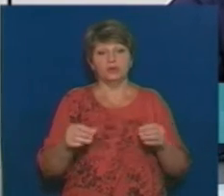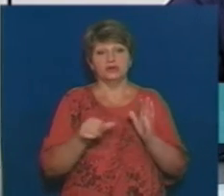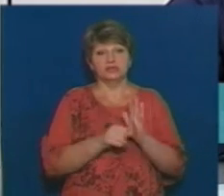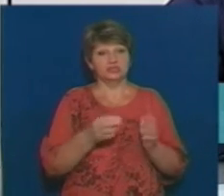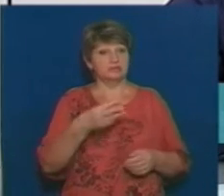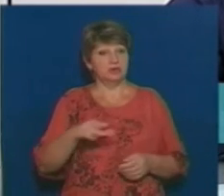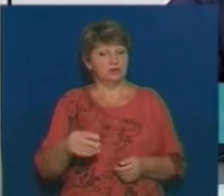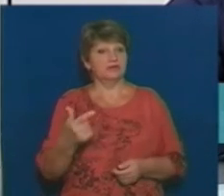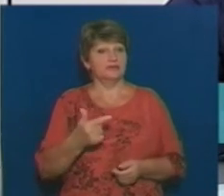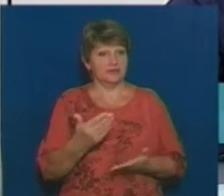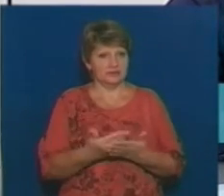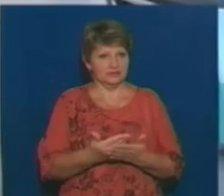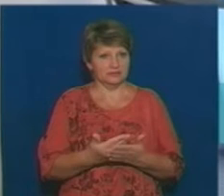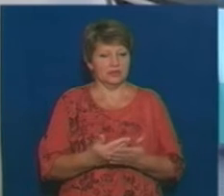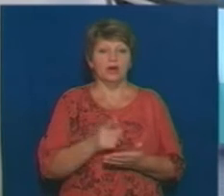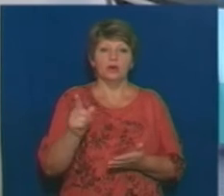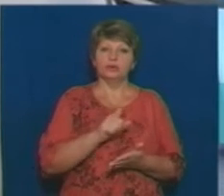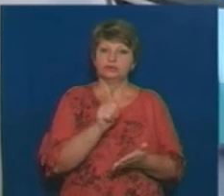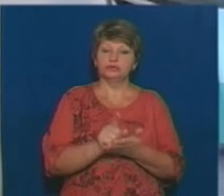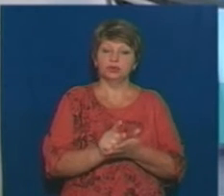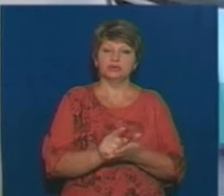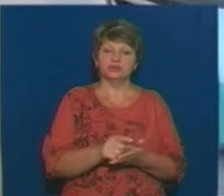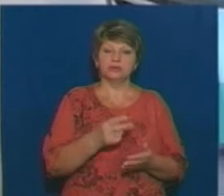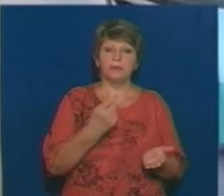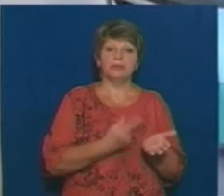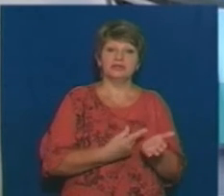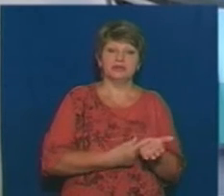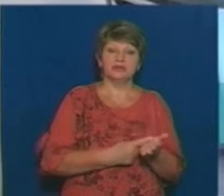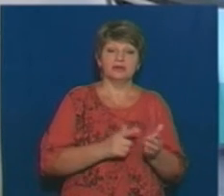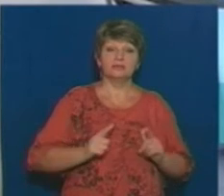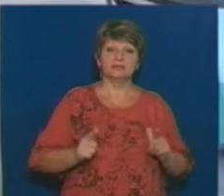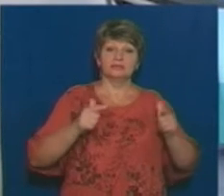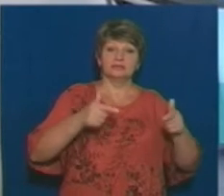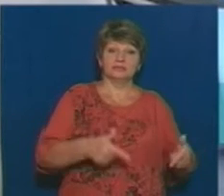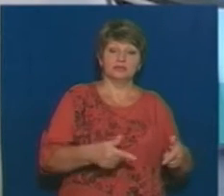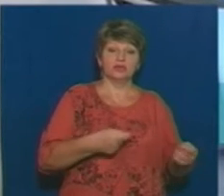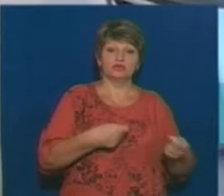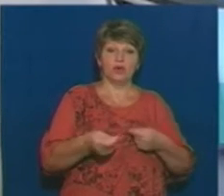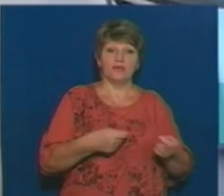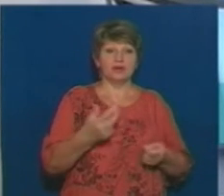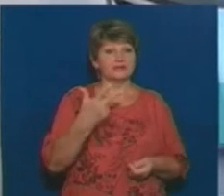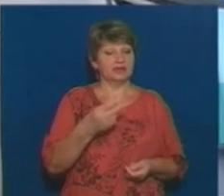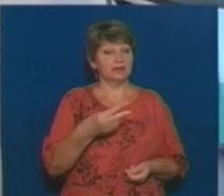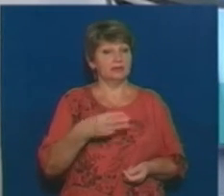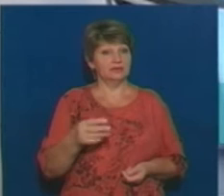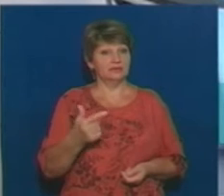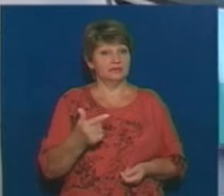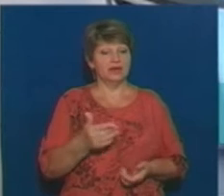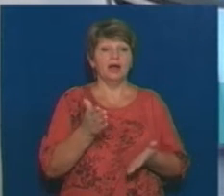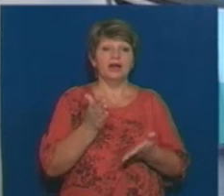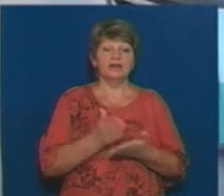постачальник потенційний має підтвердити досвід постачання товарів на 3 мільйона гривень. Є чітка позиція